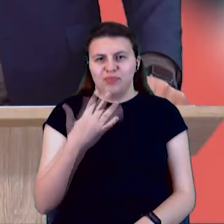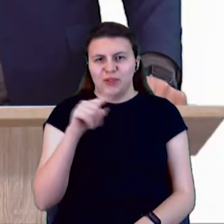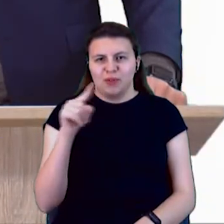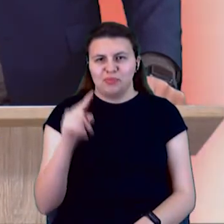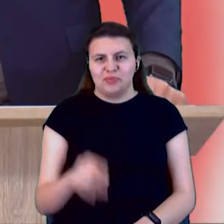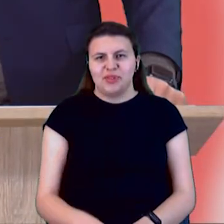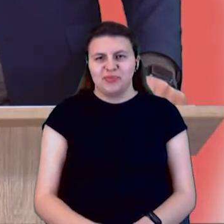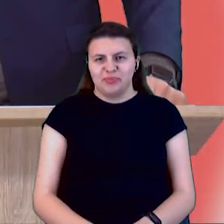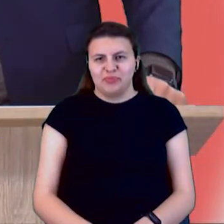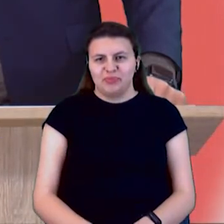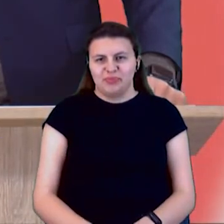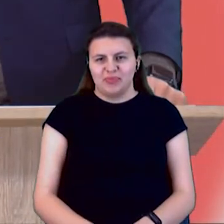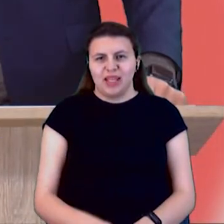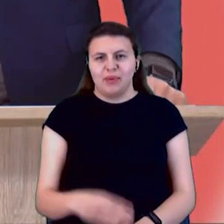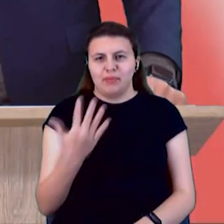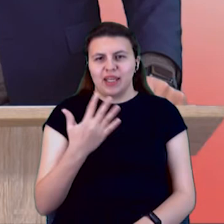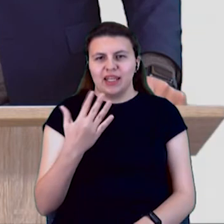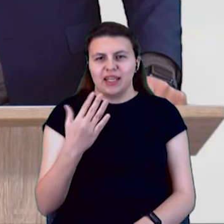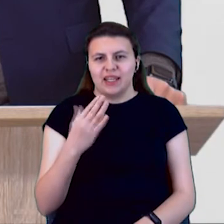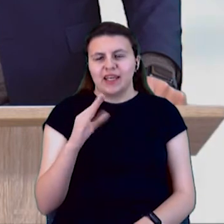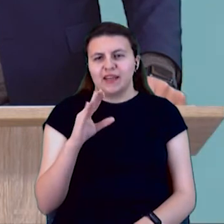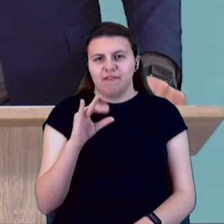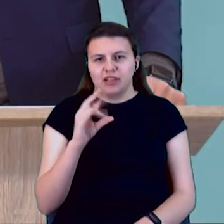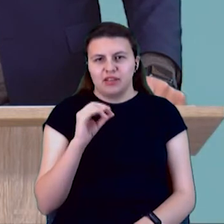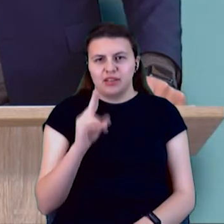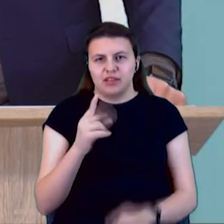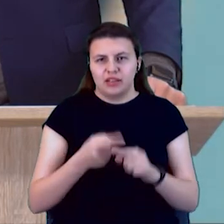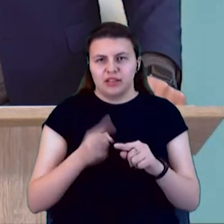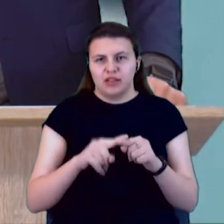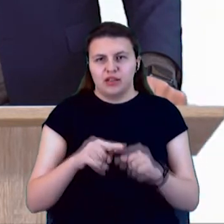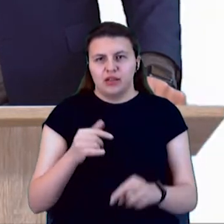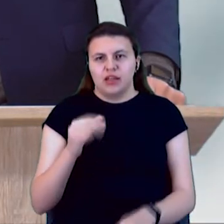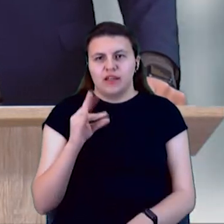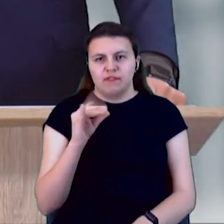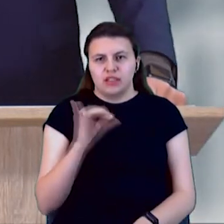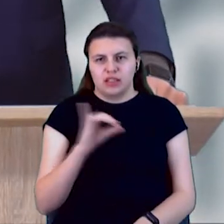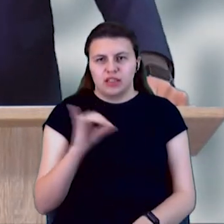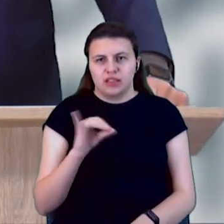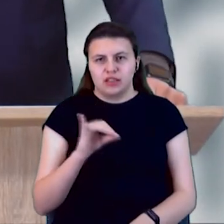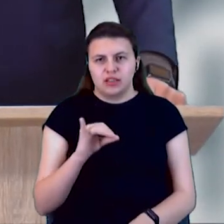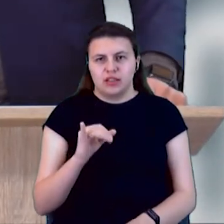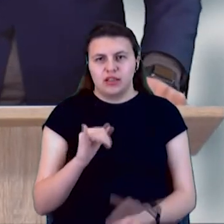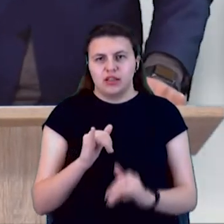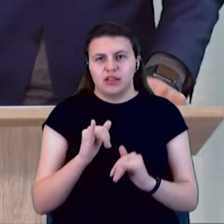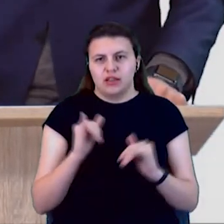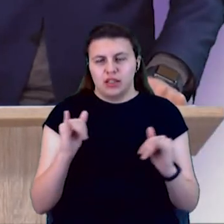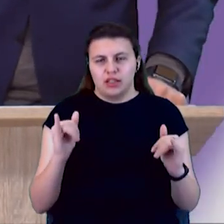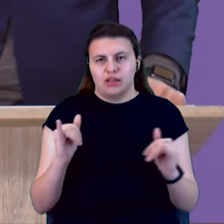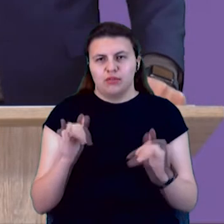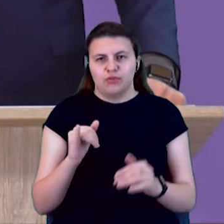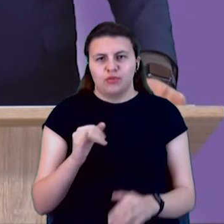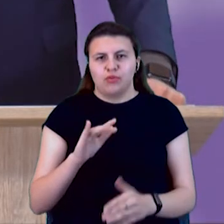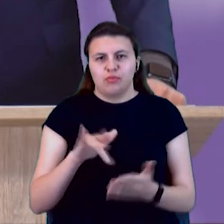П'ятий виклик – це у нас інвестиції. В рамках стратегії розвитку міста Краматорськ до 2020